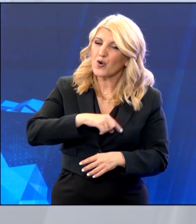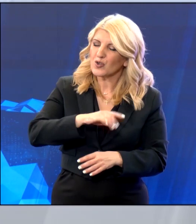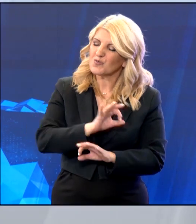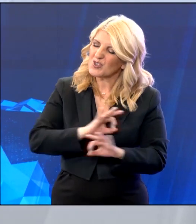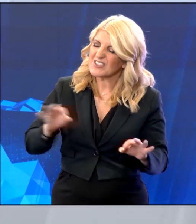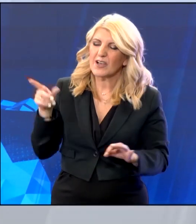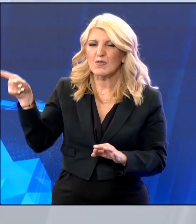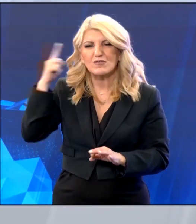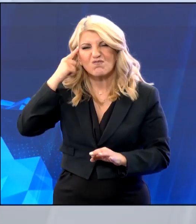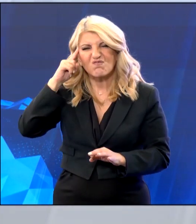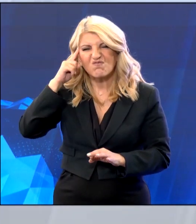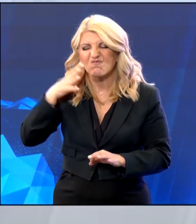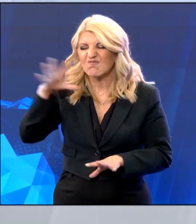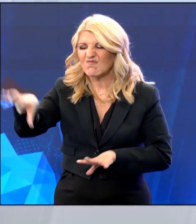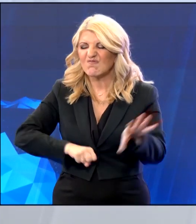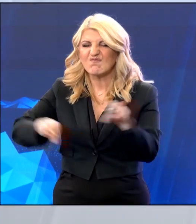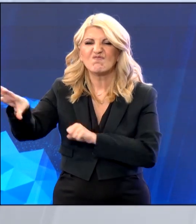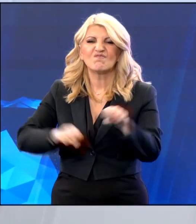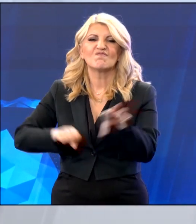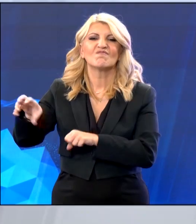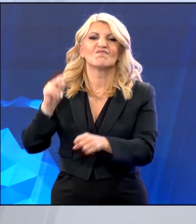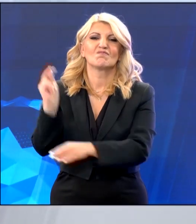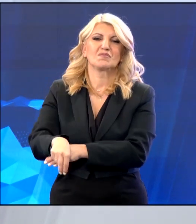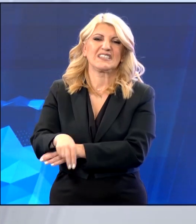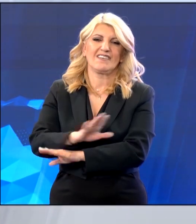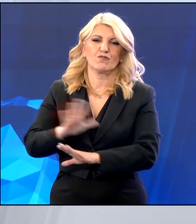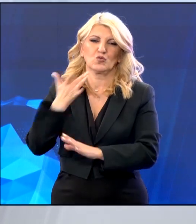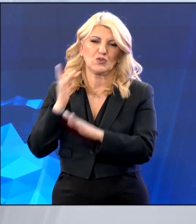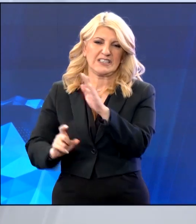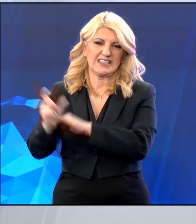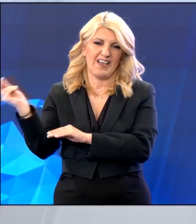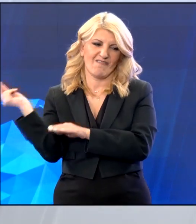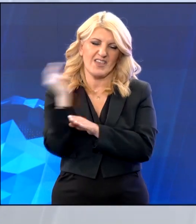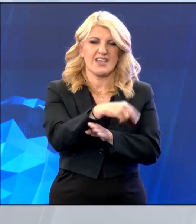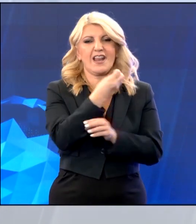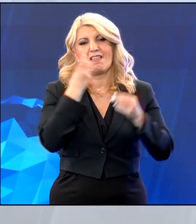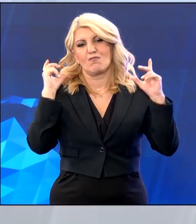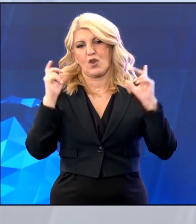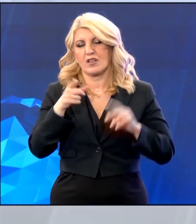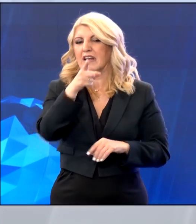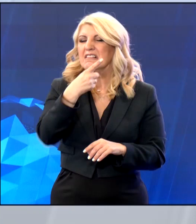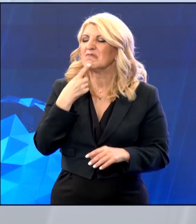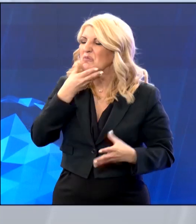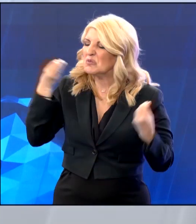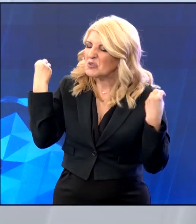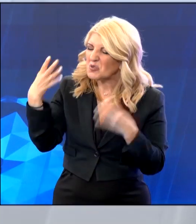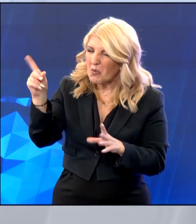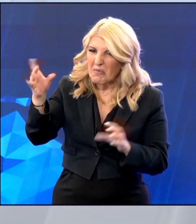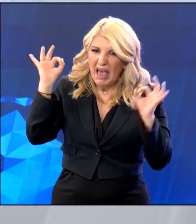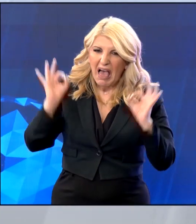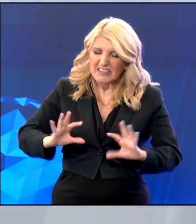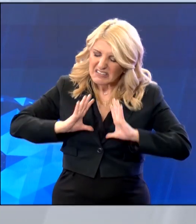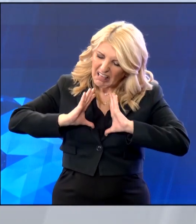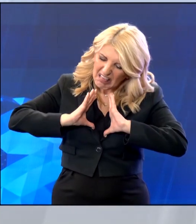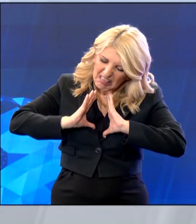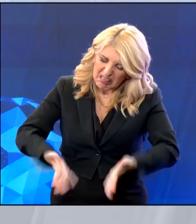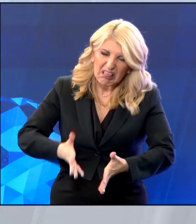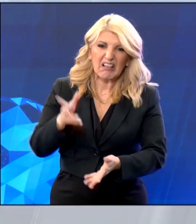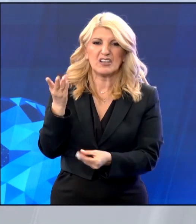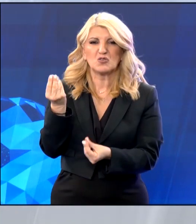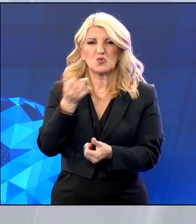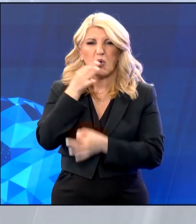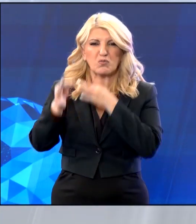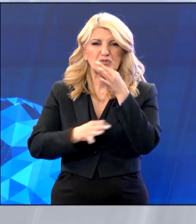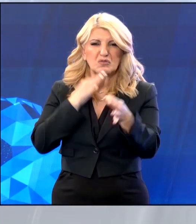αν και κάθε φορά βάζει πιο ψηλά τον πύχη της χειδαιότητας και της αυτογελιοποίησης, καταφέρνει να τον ξεπερνά. Τόλμησε σήμερα, αντί να σιωπήσει για τις